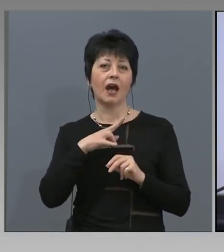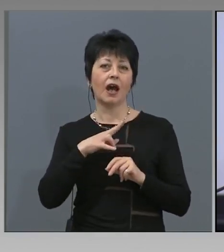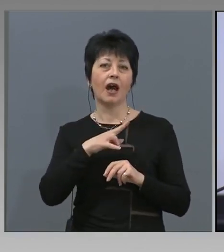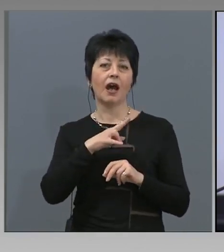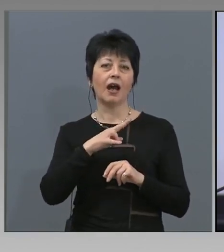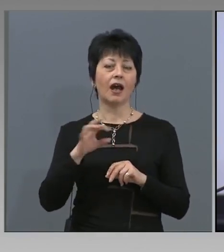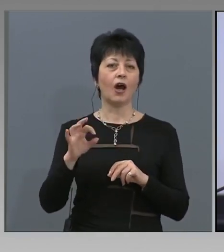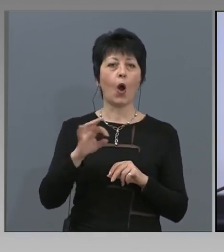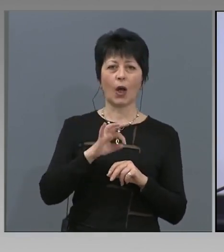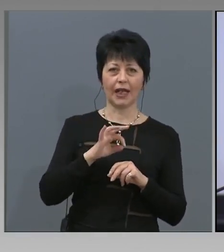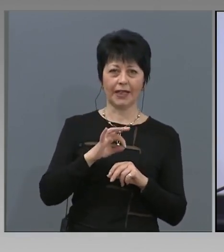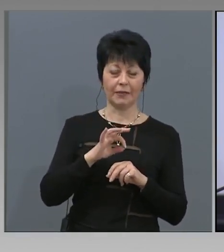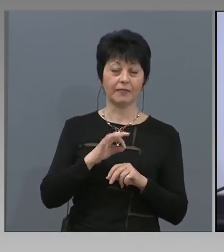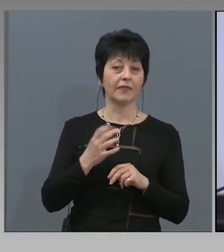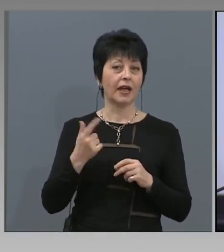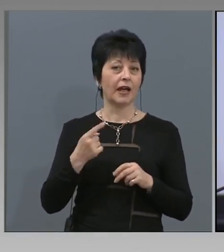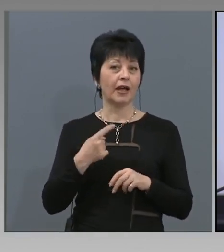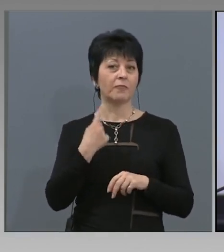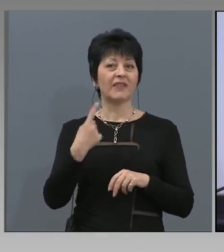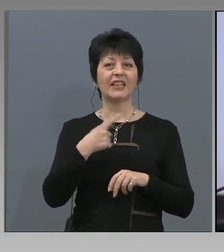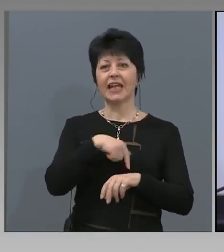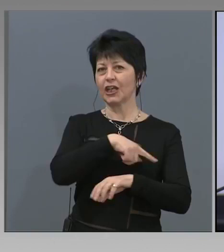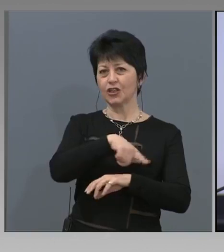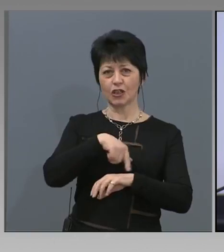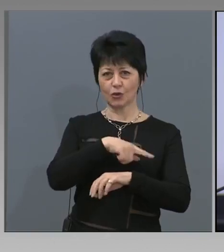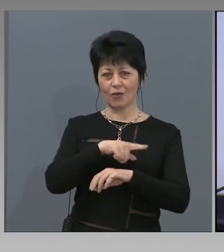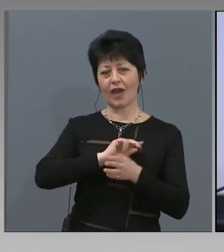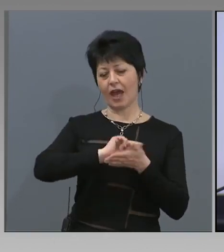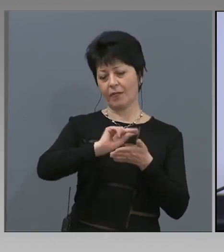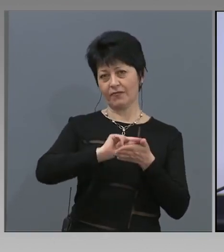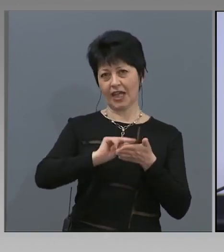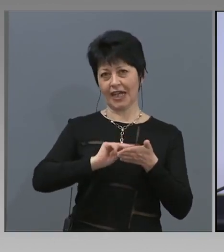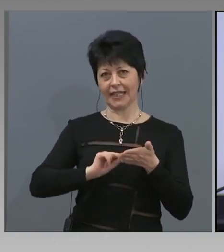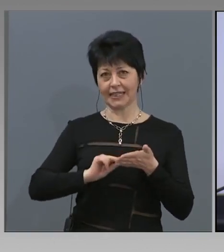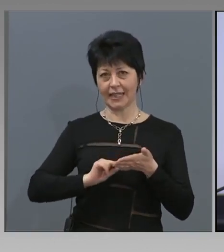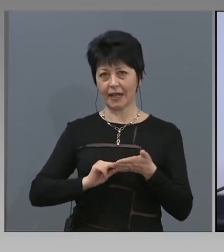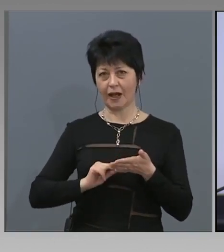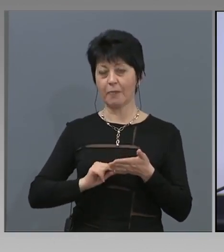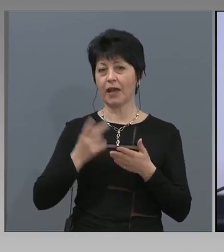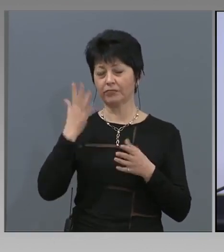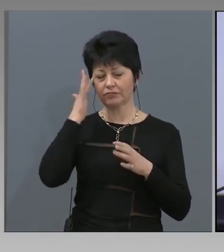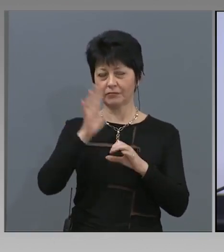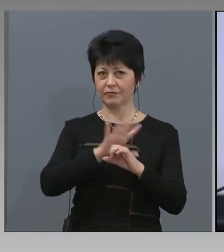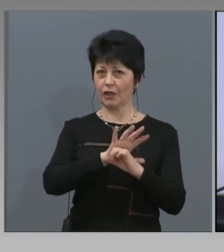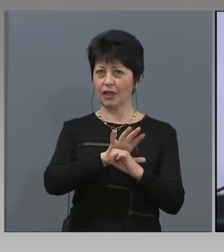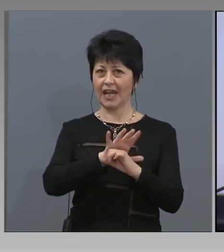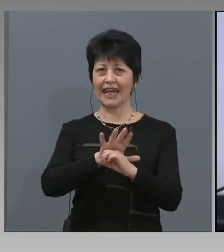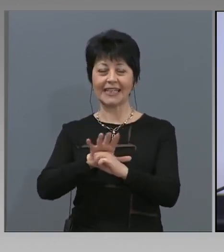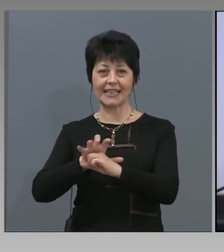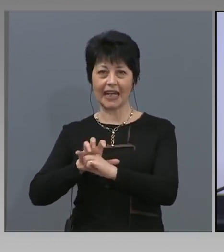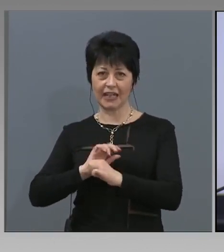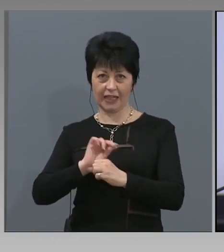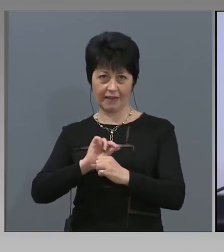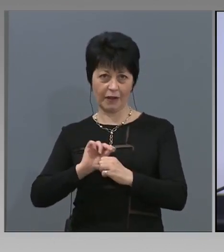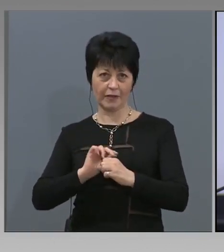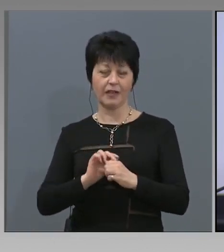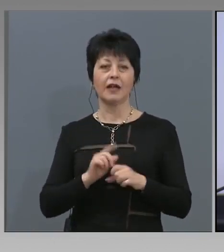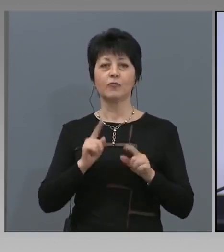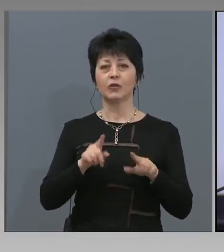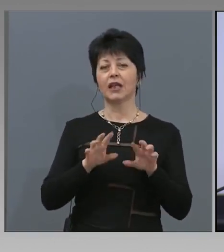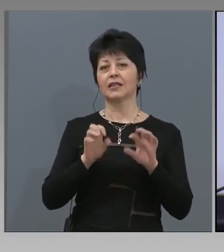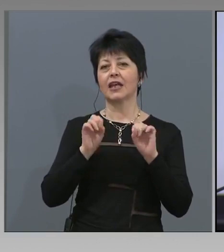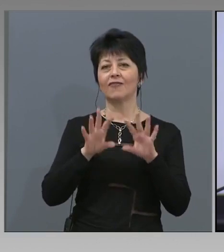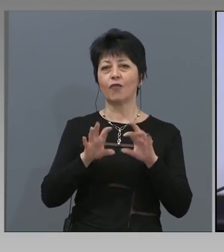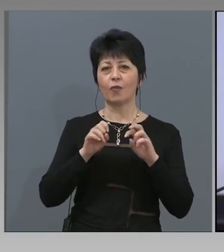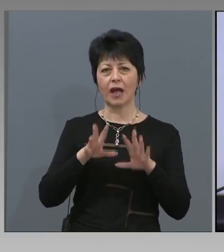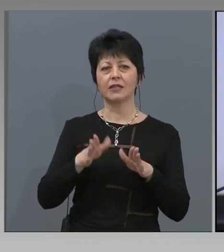реализирахме регистъра на всички карантирани лица и на всички заболели и тази информация по автоматизиран